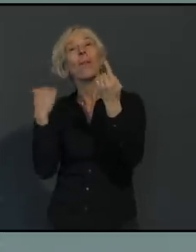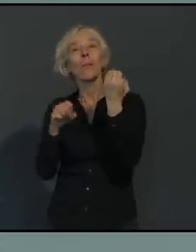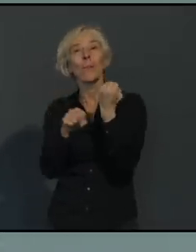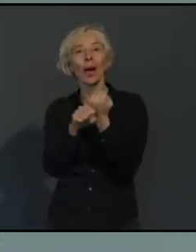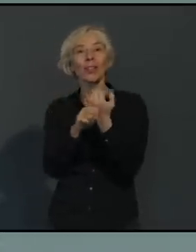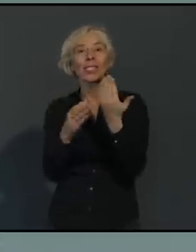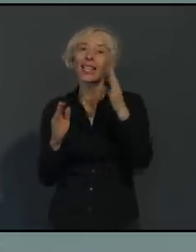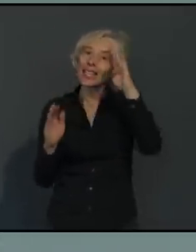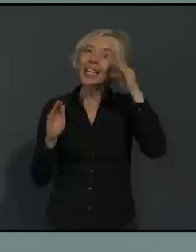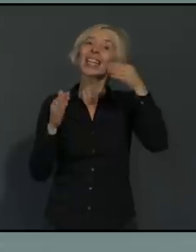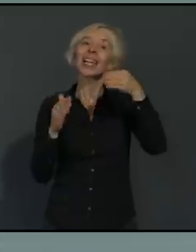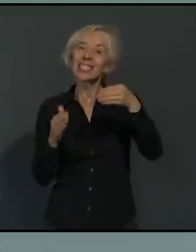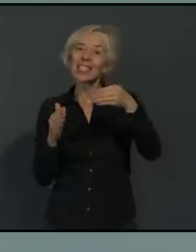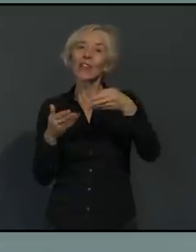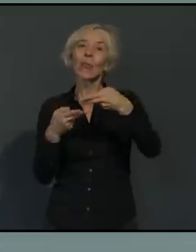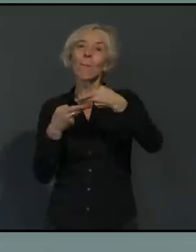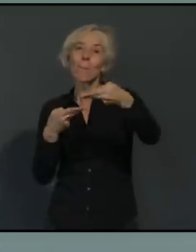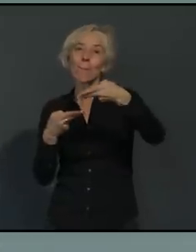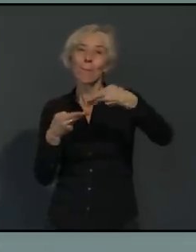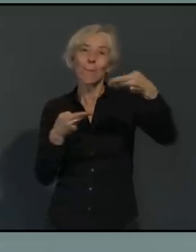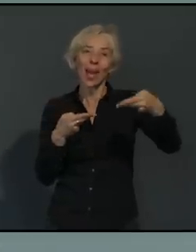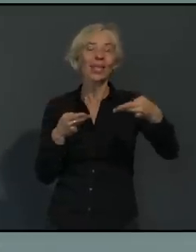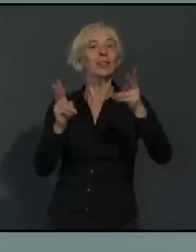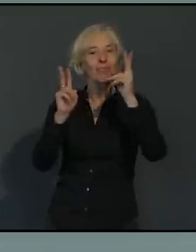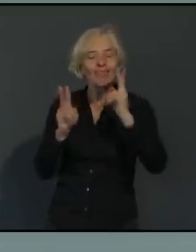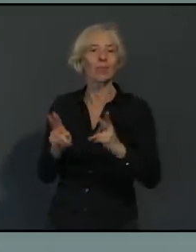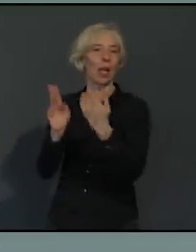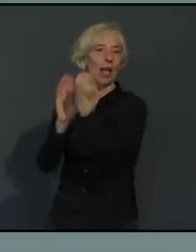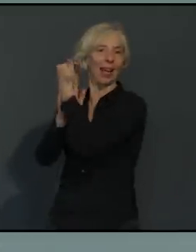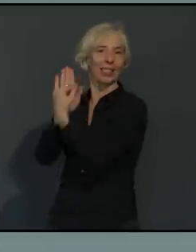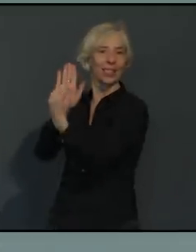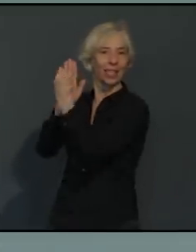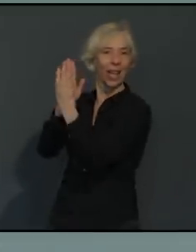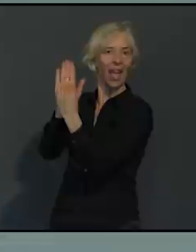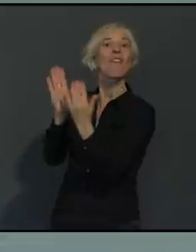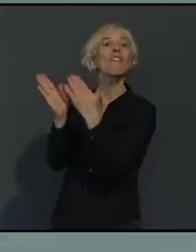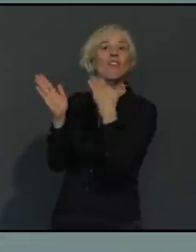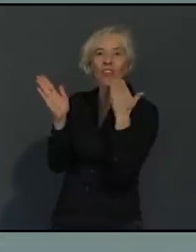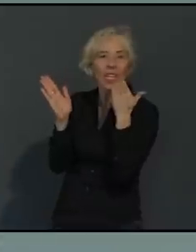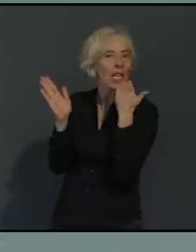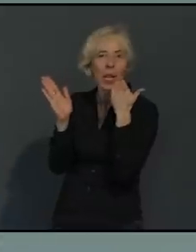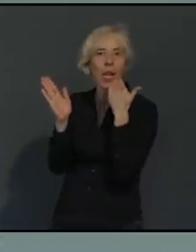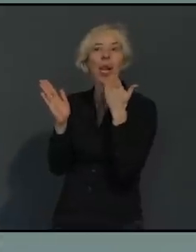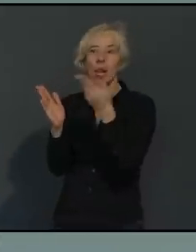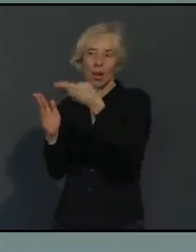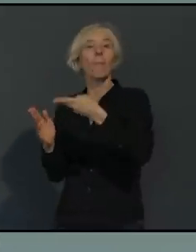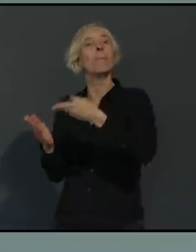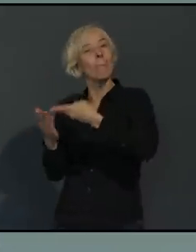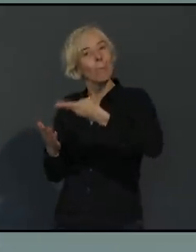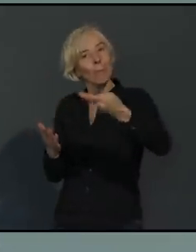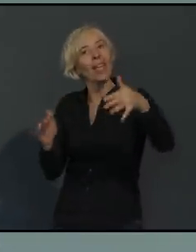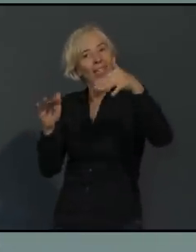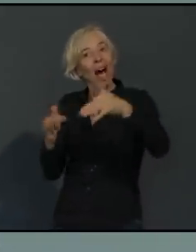Intensivbetten am Universitätsklinikum belegt sind. Mir war das einfach sehr wichtig, dass hier noch mehr